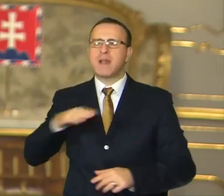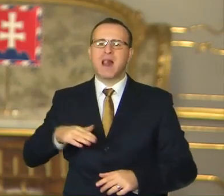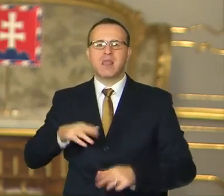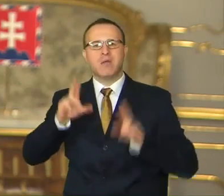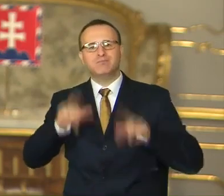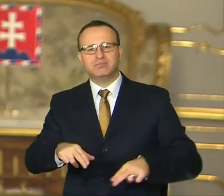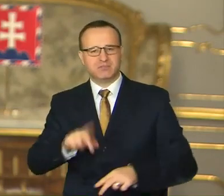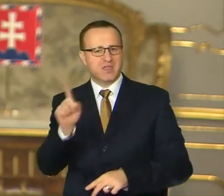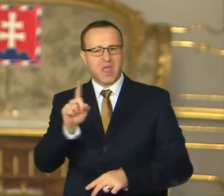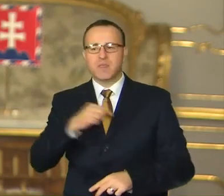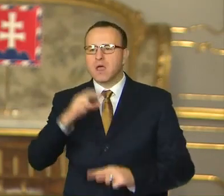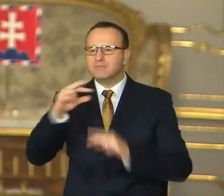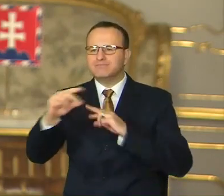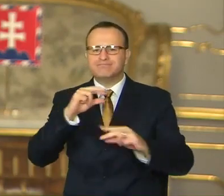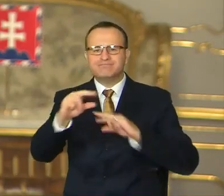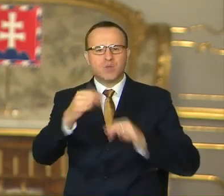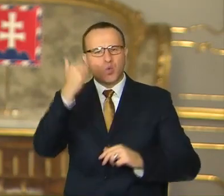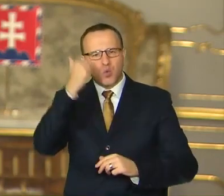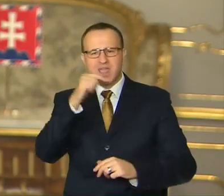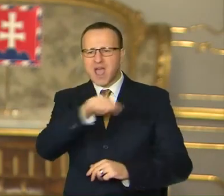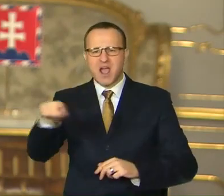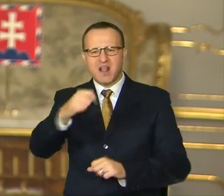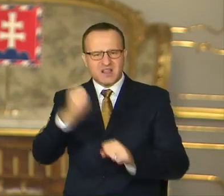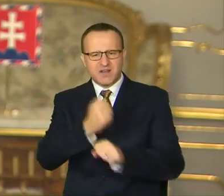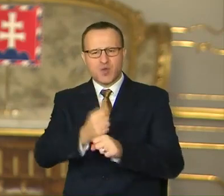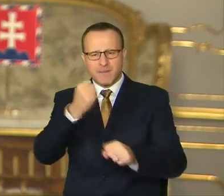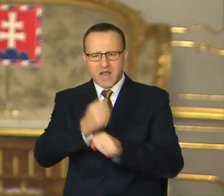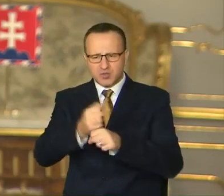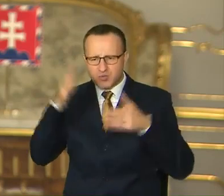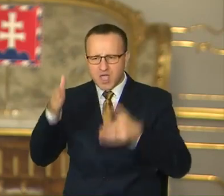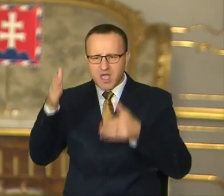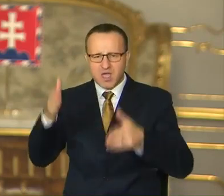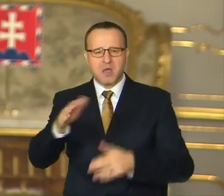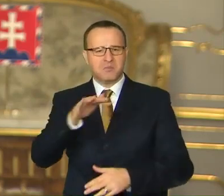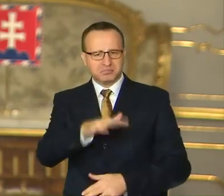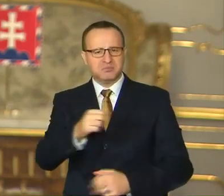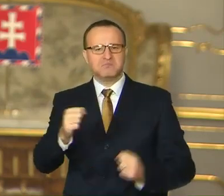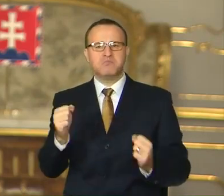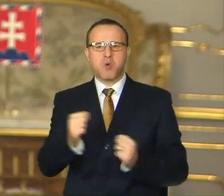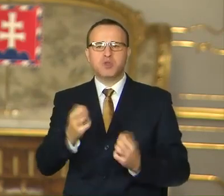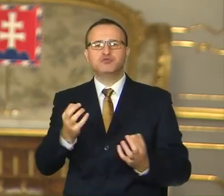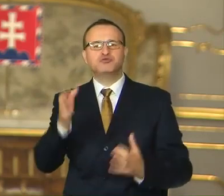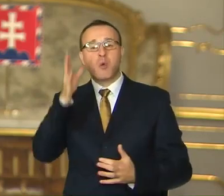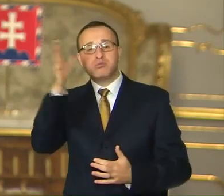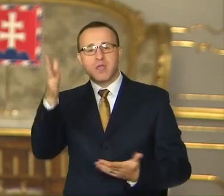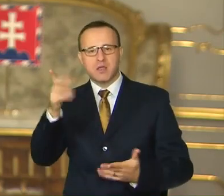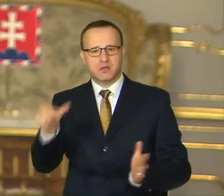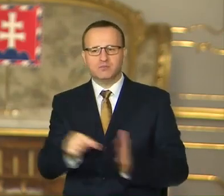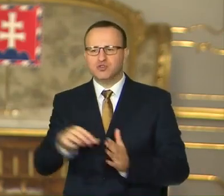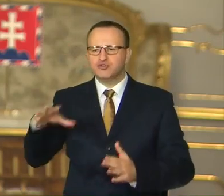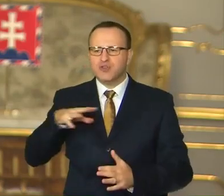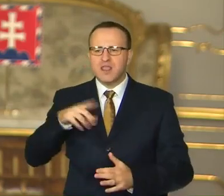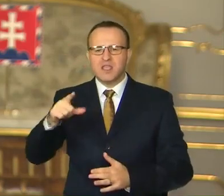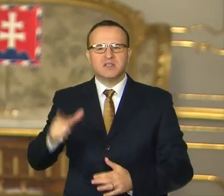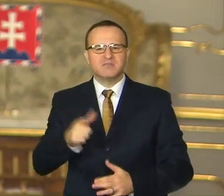Rozprávala som sa s ľuďmi, ktorí napriek každodenej tvrdej práci žijú v strachu z budúcnosti. So ženami, ktoré roky